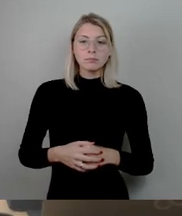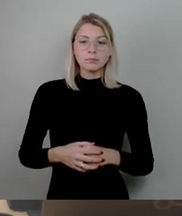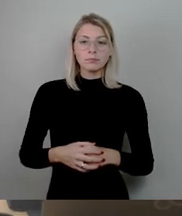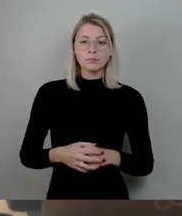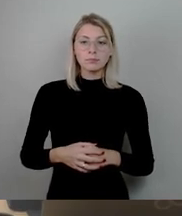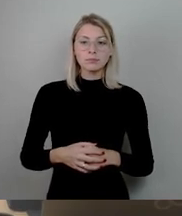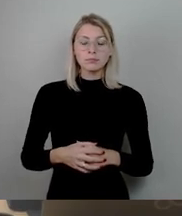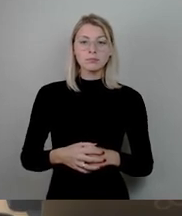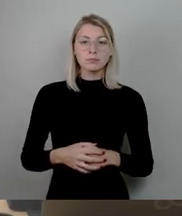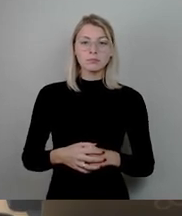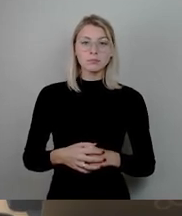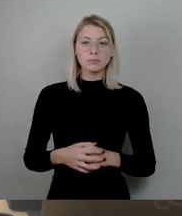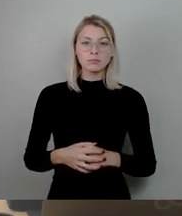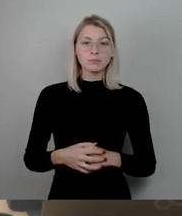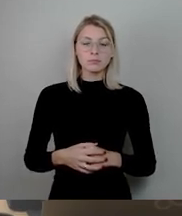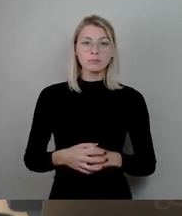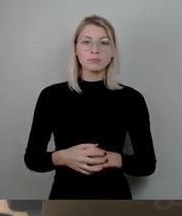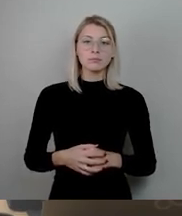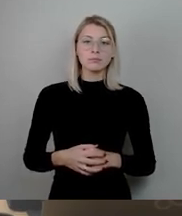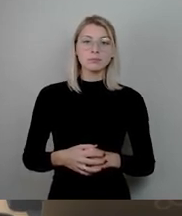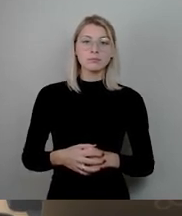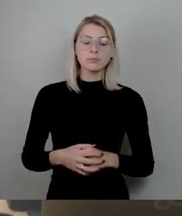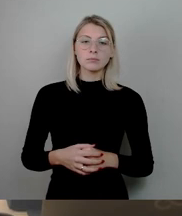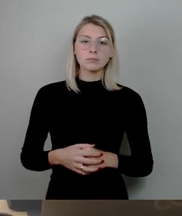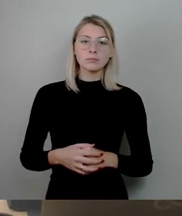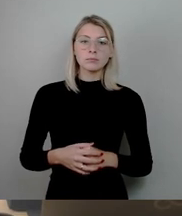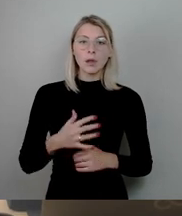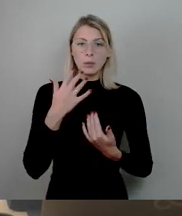Der federführenden Ausschussbericht hat 4 Punkte.